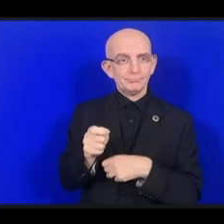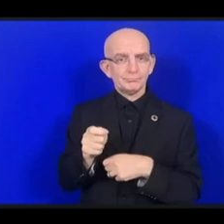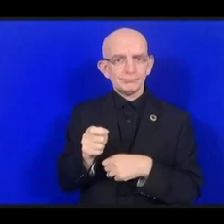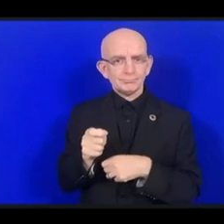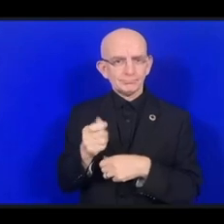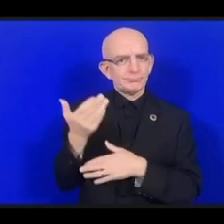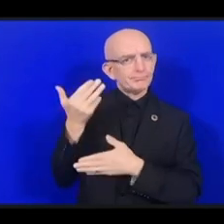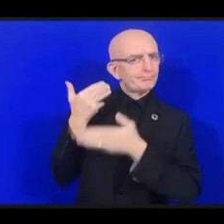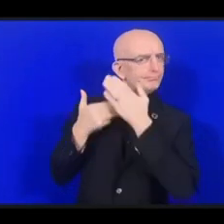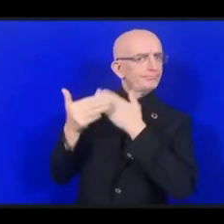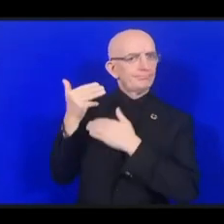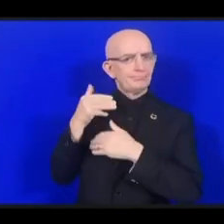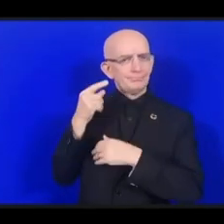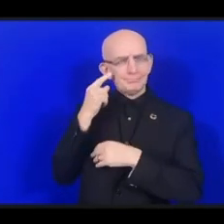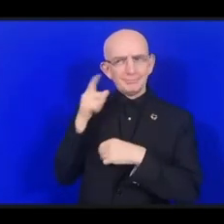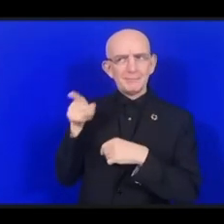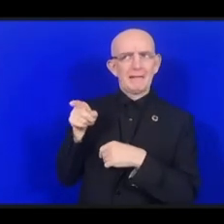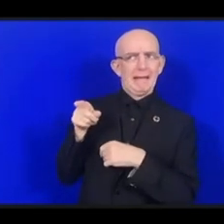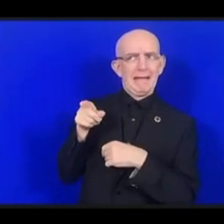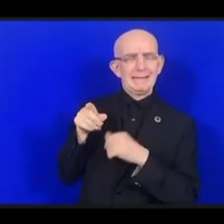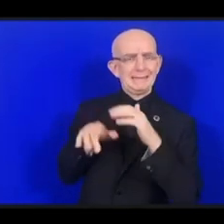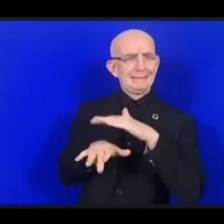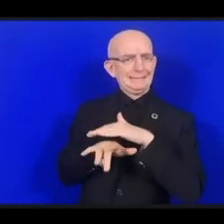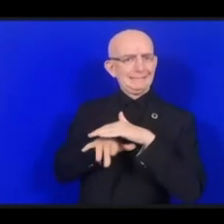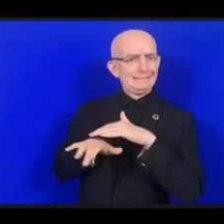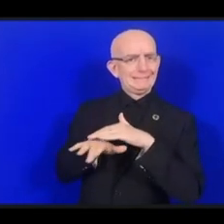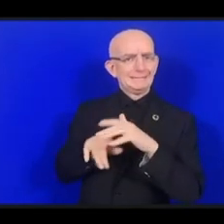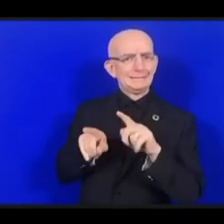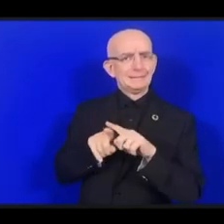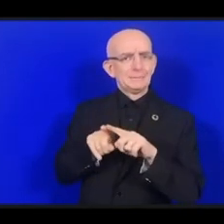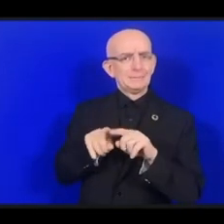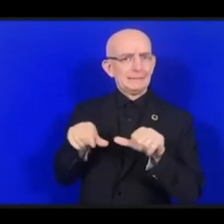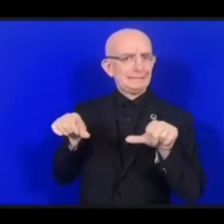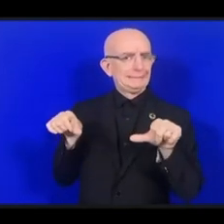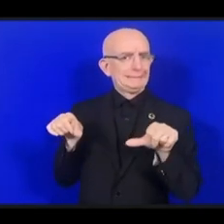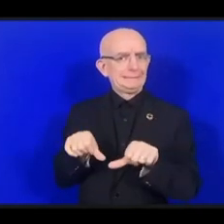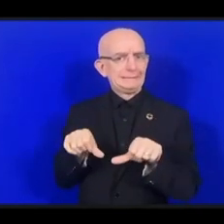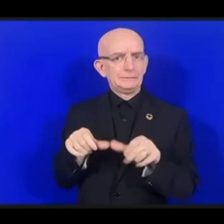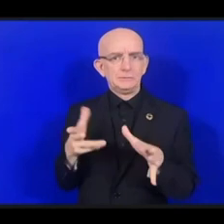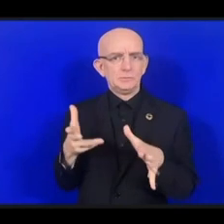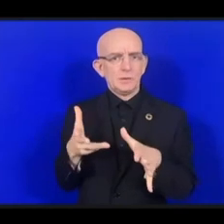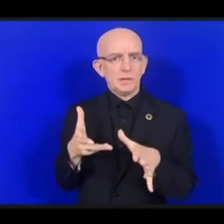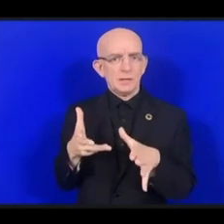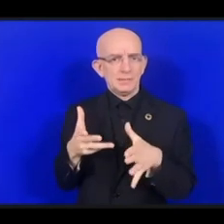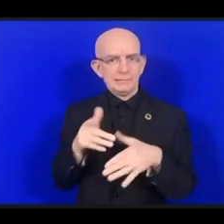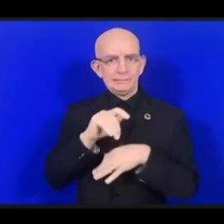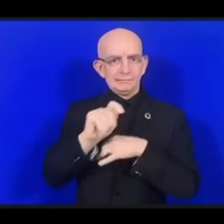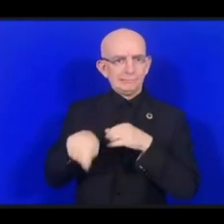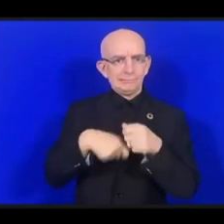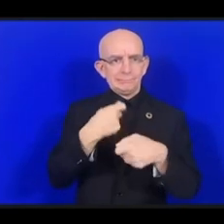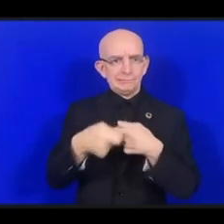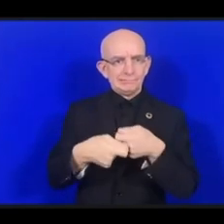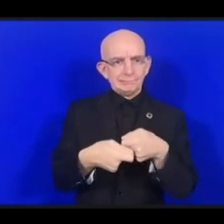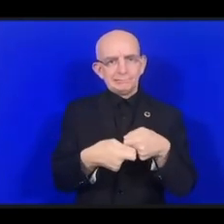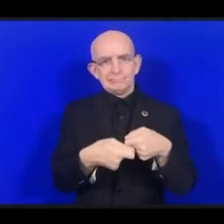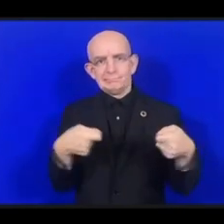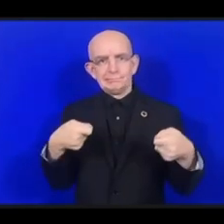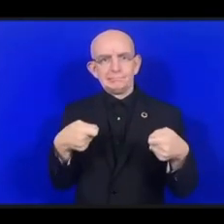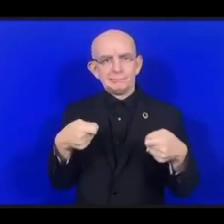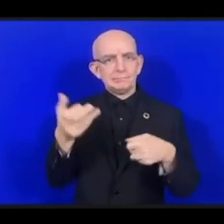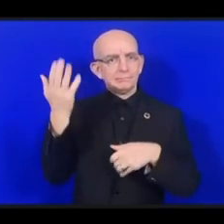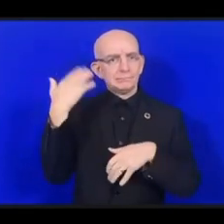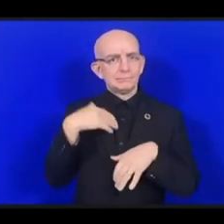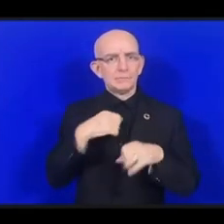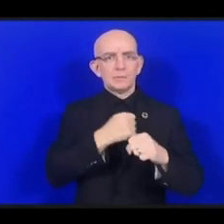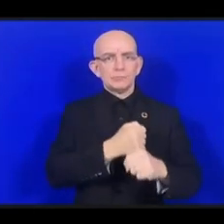отрицательное значение. Это значение также может означать веревка,